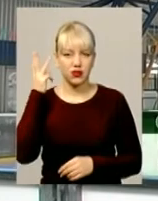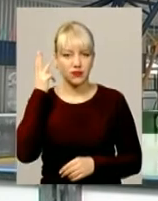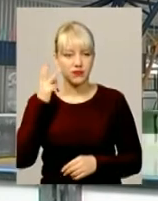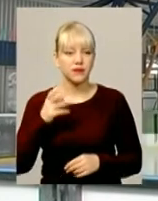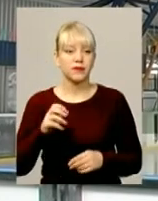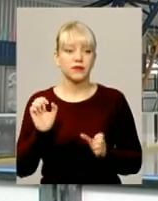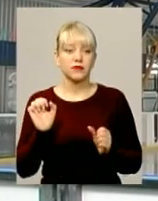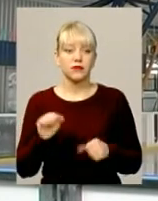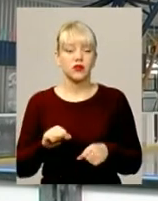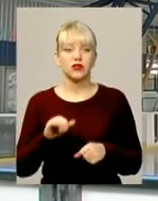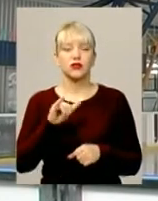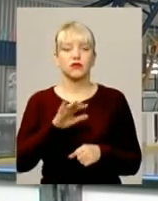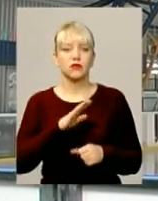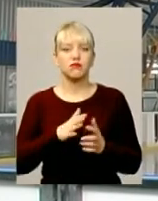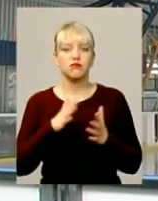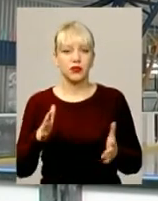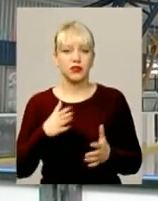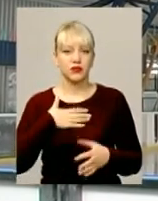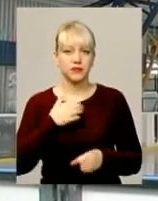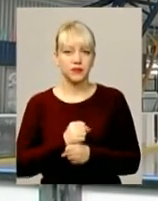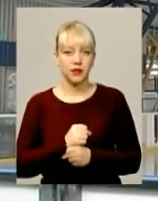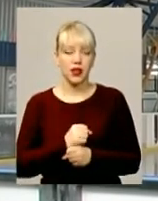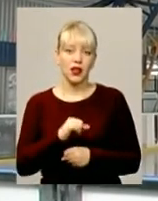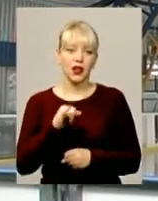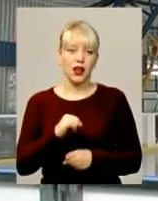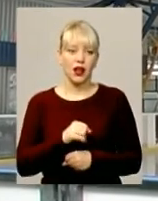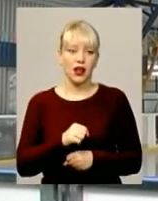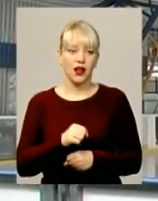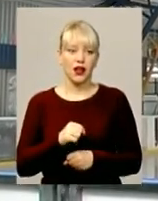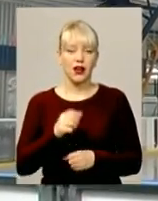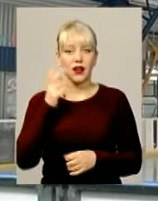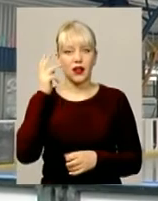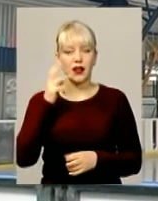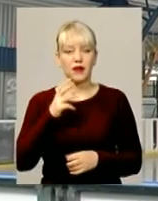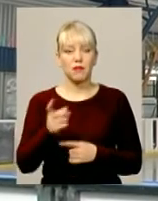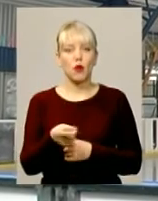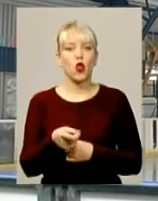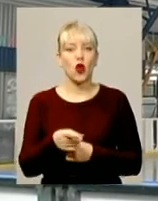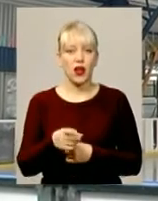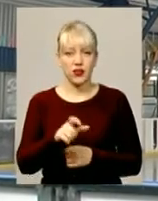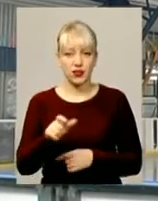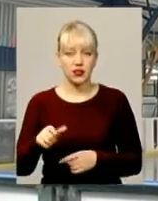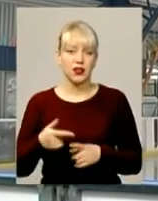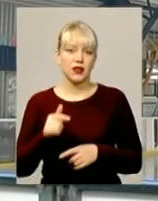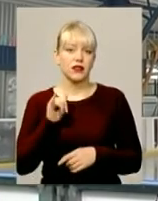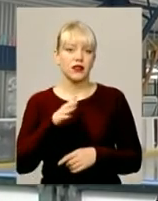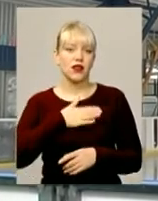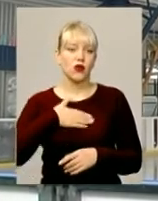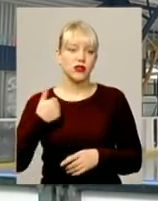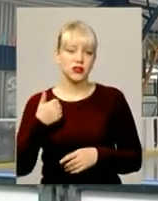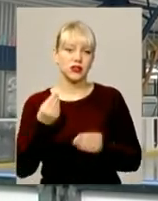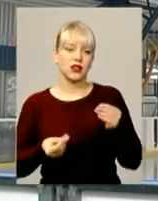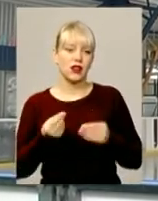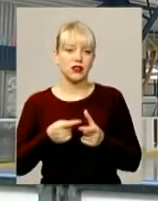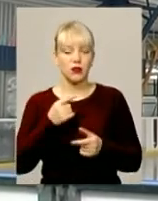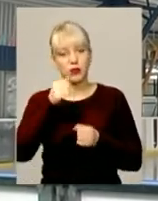Можливо, вони були більш зібрані, а подоляни або, як кажуть, не хотіли вигравати або